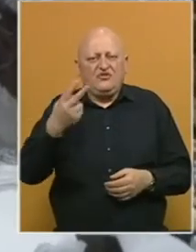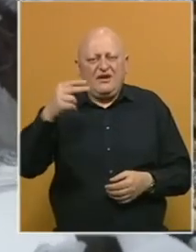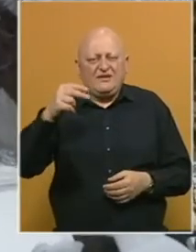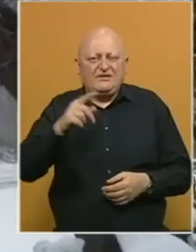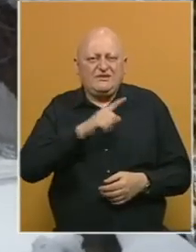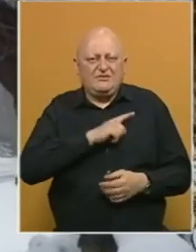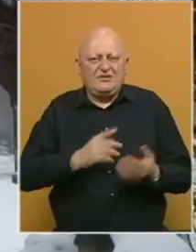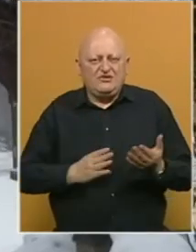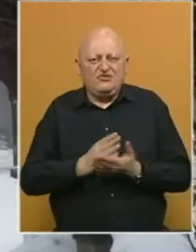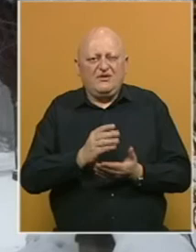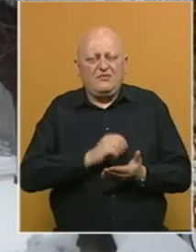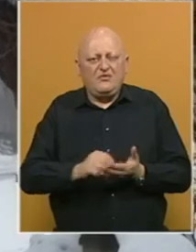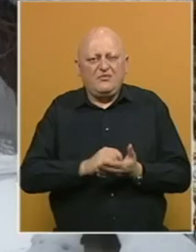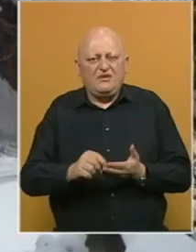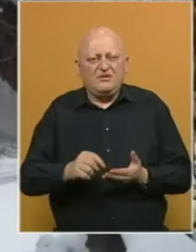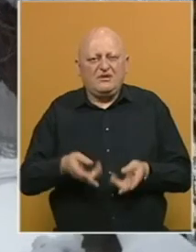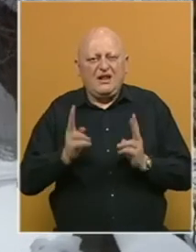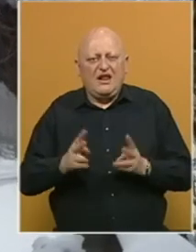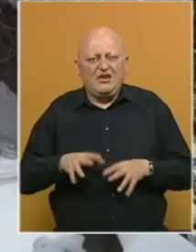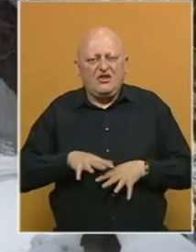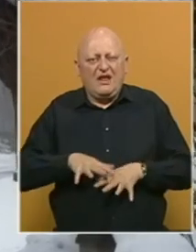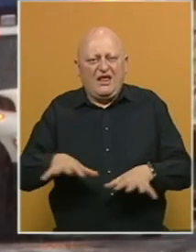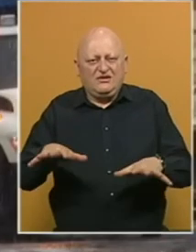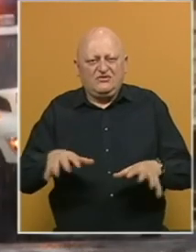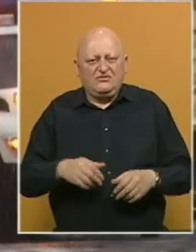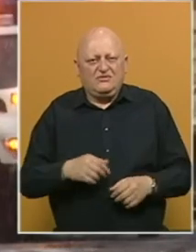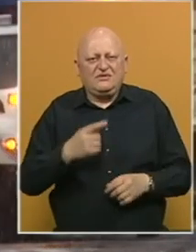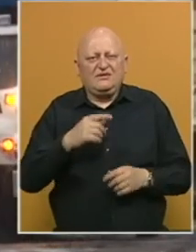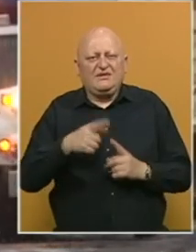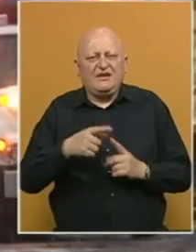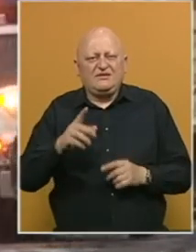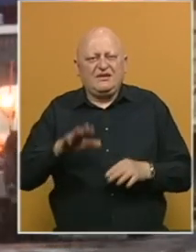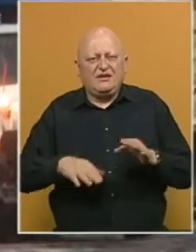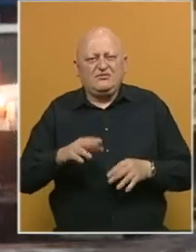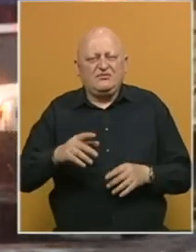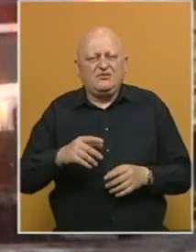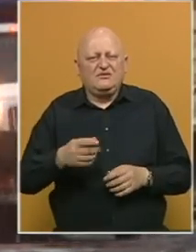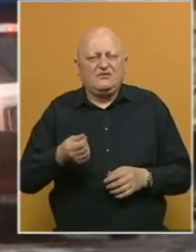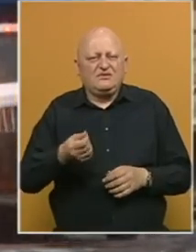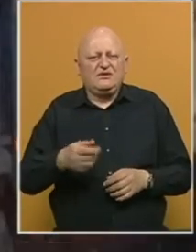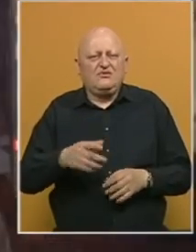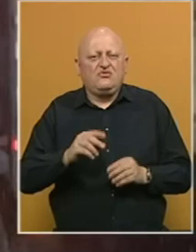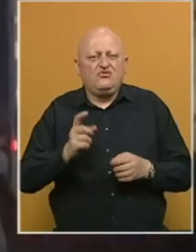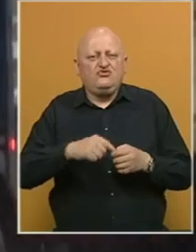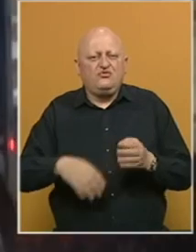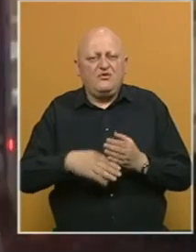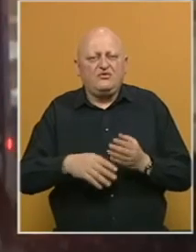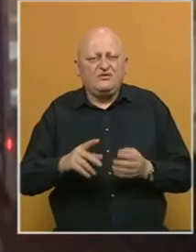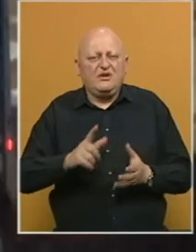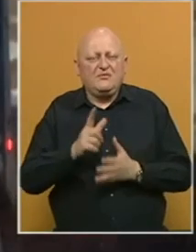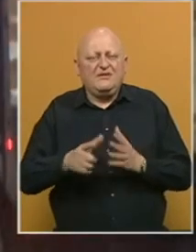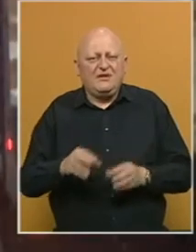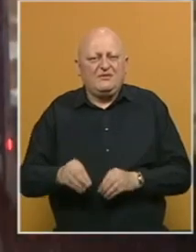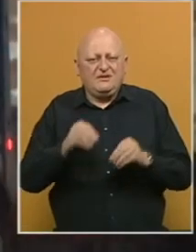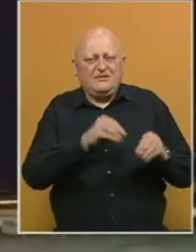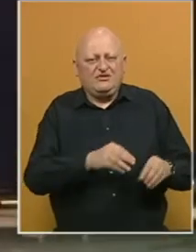Više od 20 smrti slučajeva pripisano je ledenom talasu. Teksasu su sada na raspolaganju savezna stredstva uključujući pomoć za